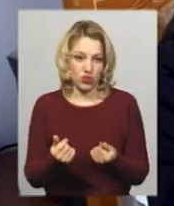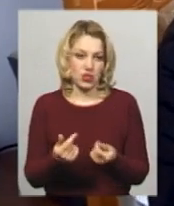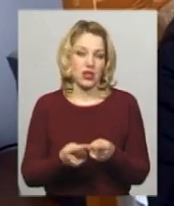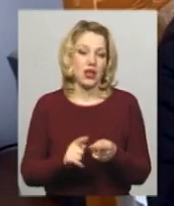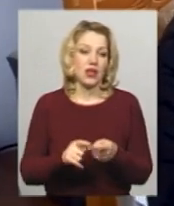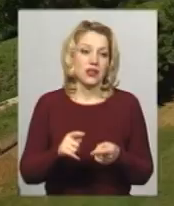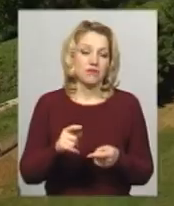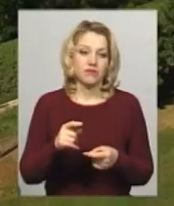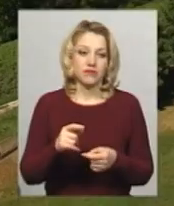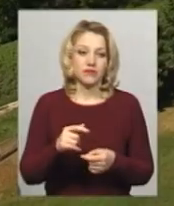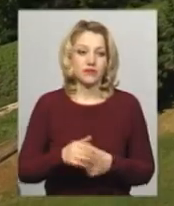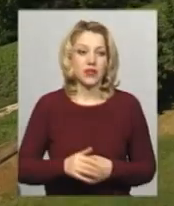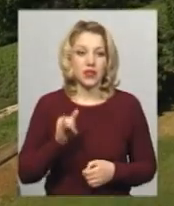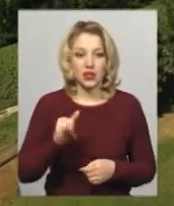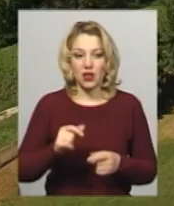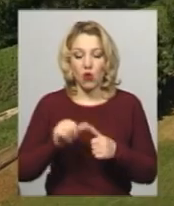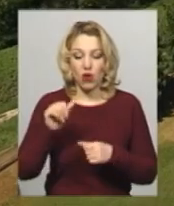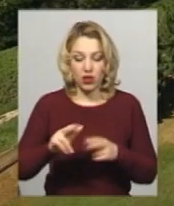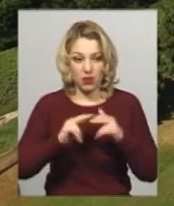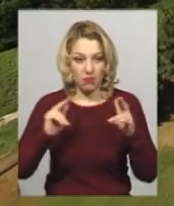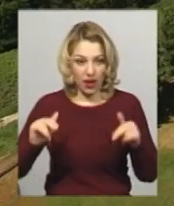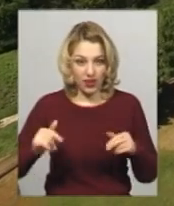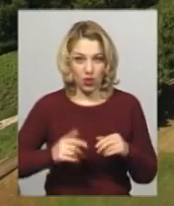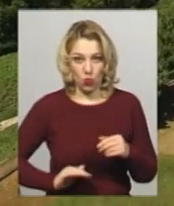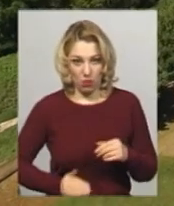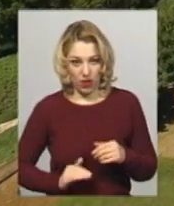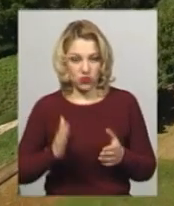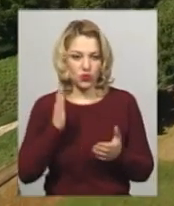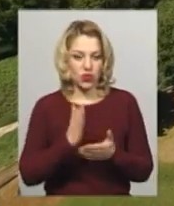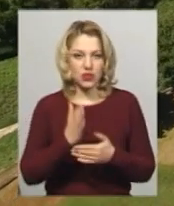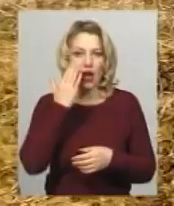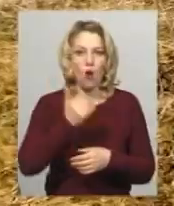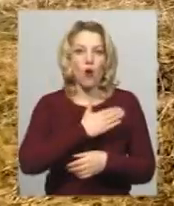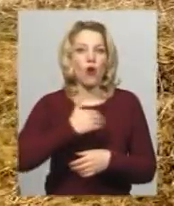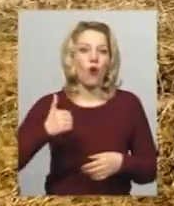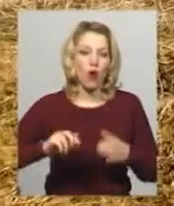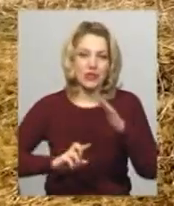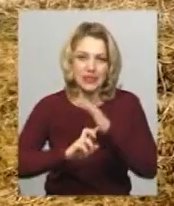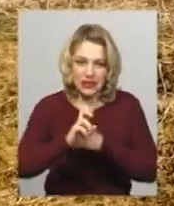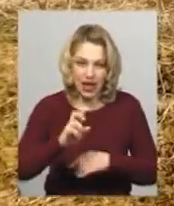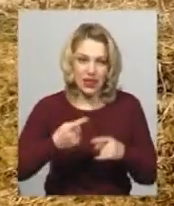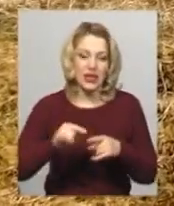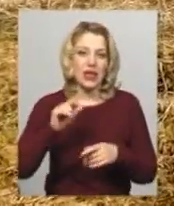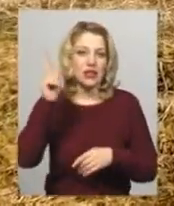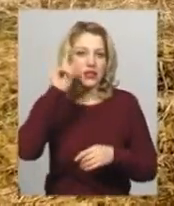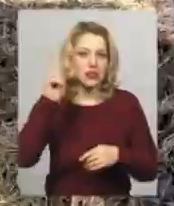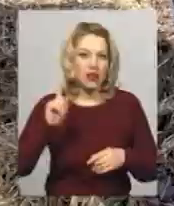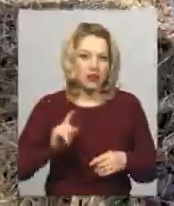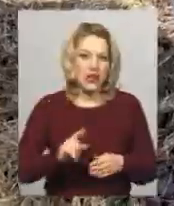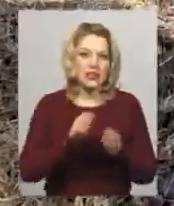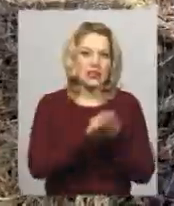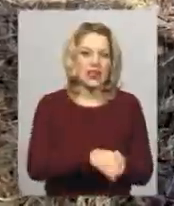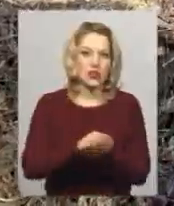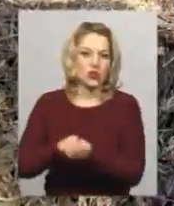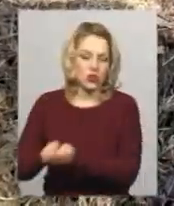м'якко сказано. Крім панського маєтку, в Тарнаруді є сантуаріум, костел Божої Матері Святого Скаполярія та єврейський некрополь – кладовище